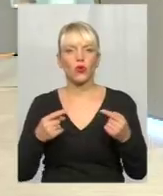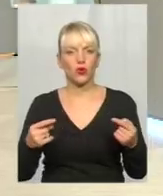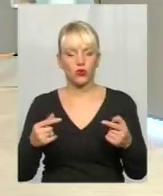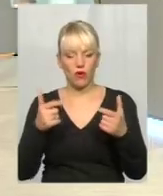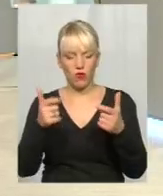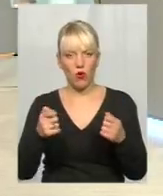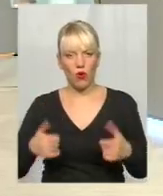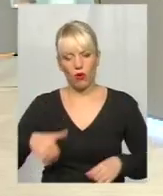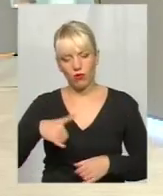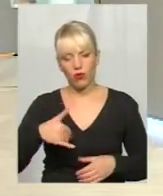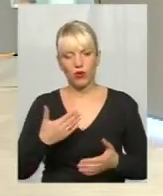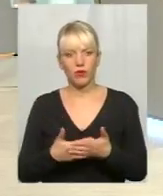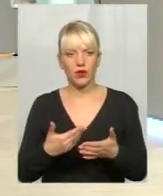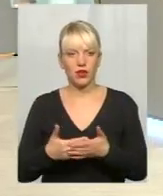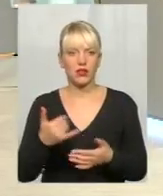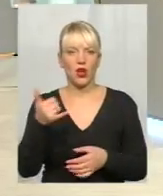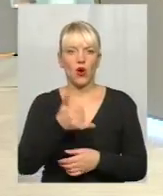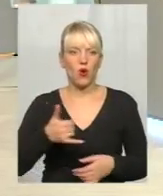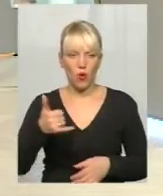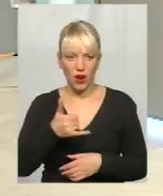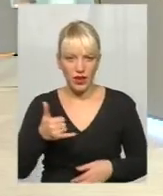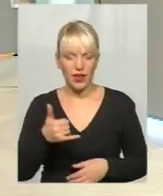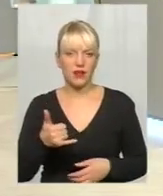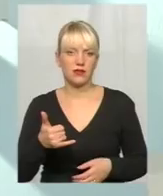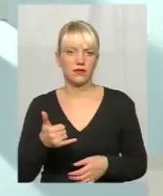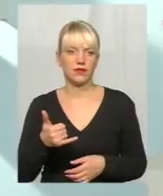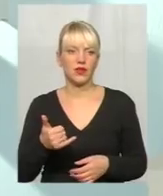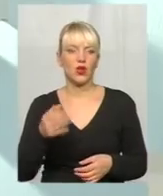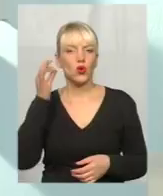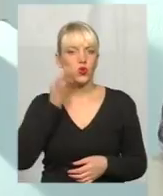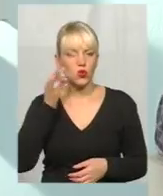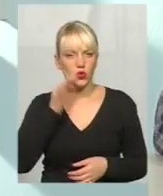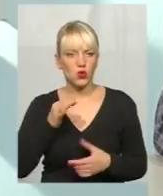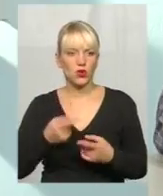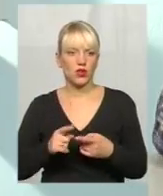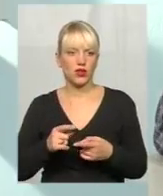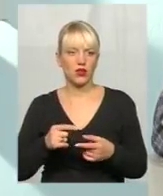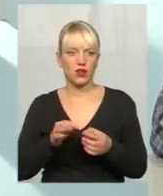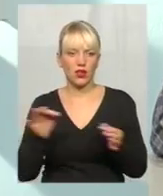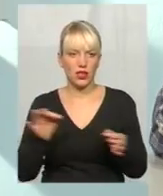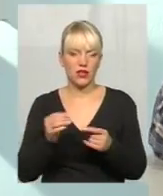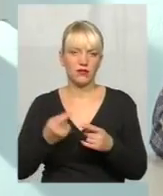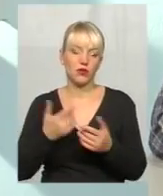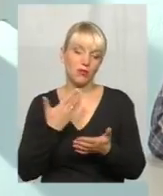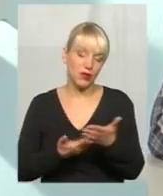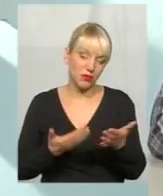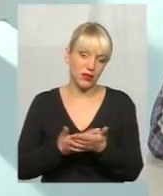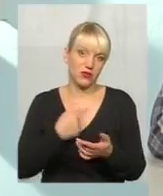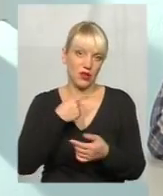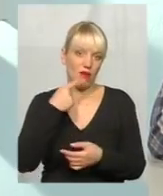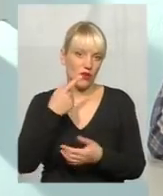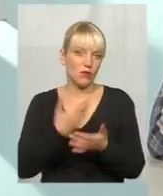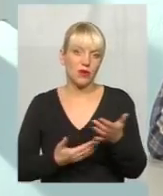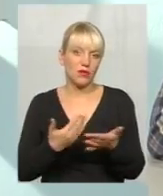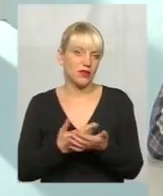Якщо ви уважно слухали, тобто, олія, цукор, там, тобто, за моєю оцінкою, це було, ну, відстаток зусору. Так,